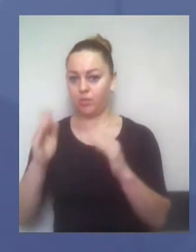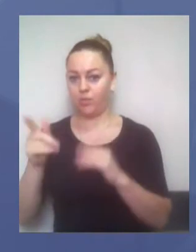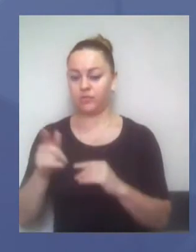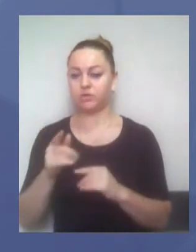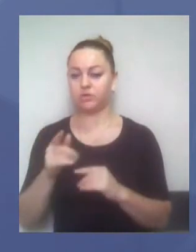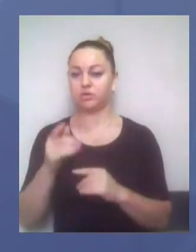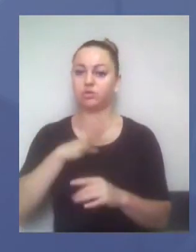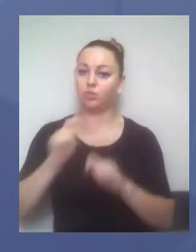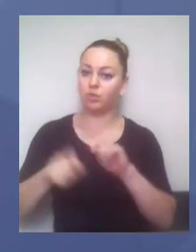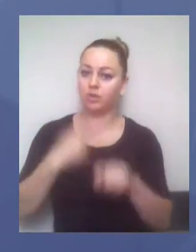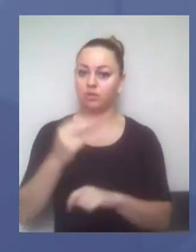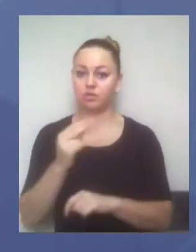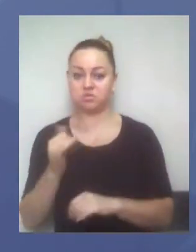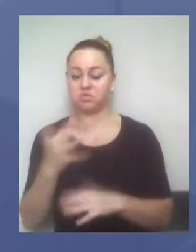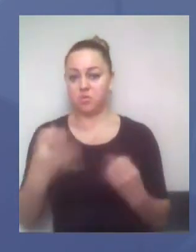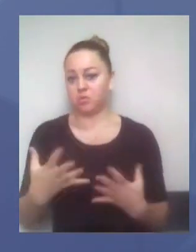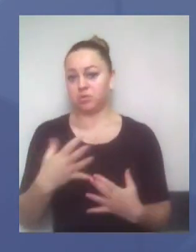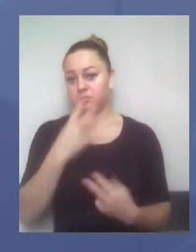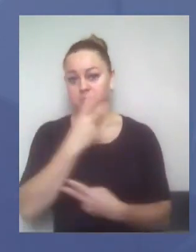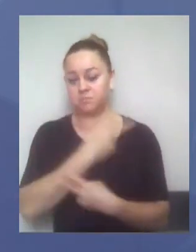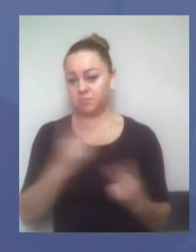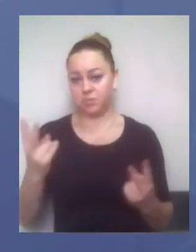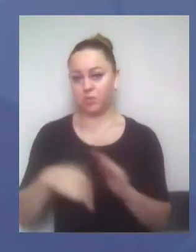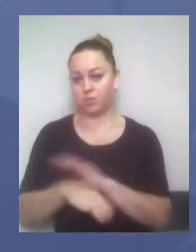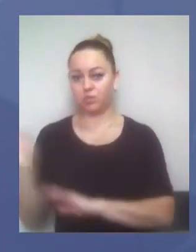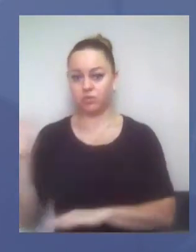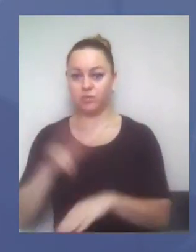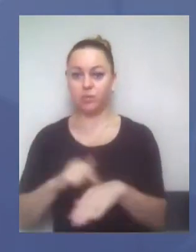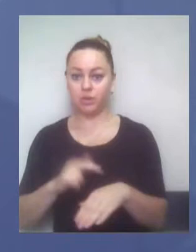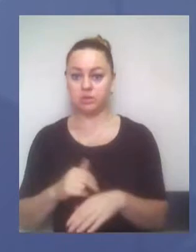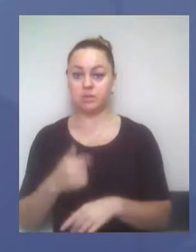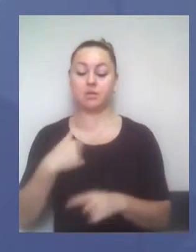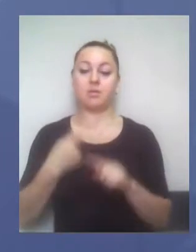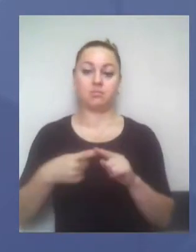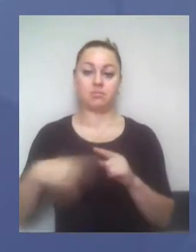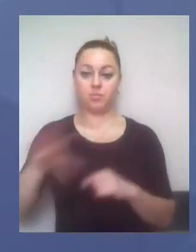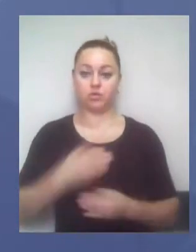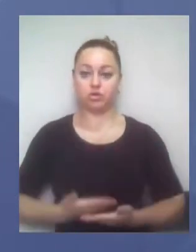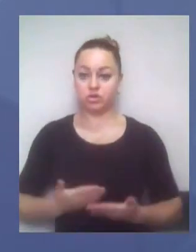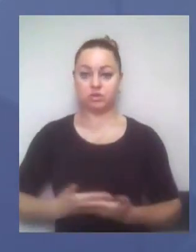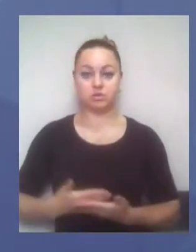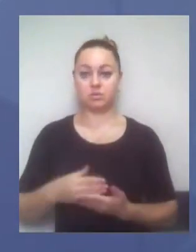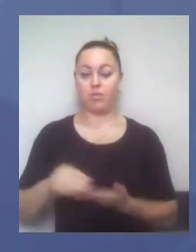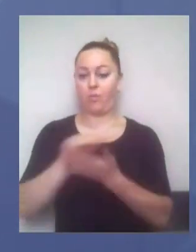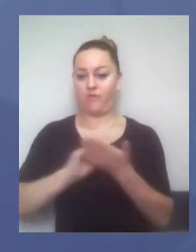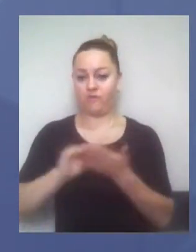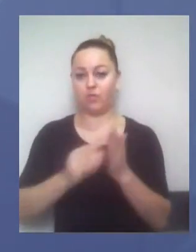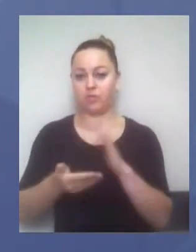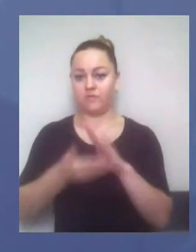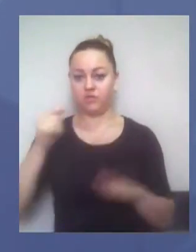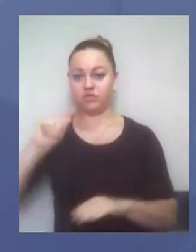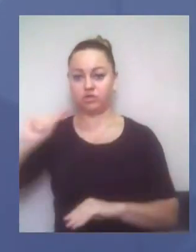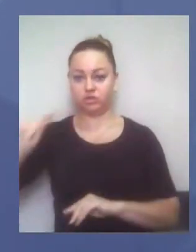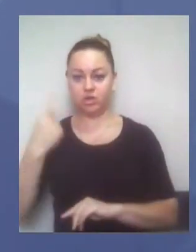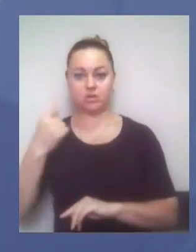прореагувала і уехала. Дальше це нас не устроило жителі. Ми вызвали повторно, где-то через час, ще